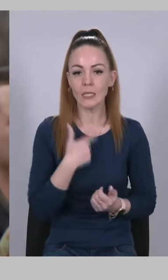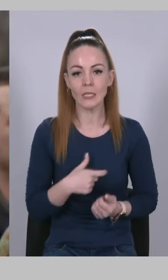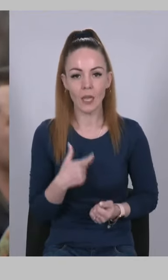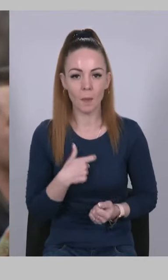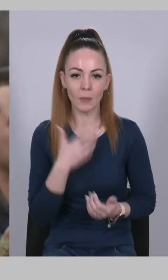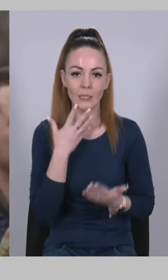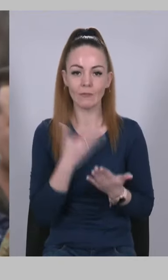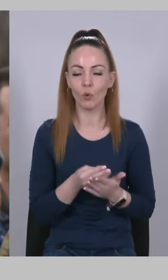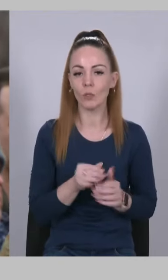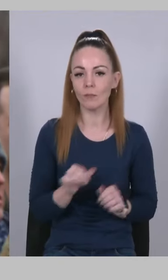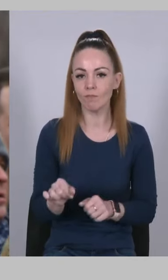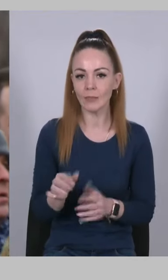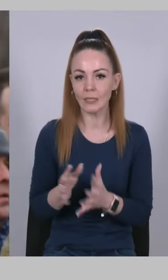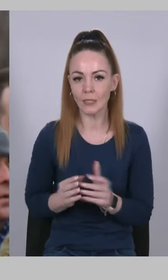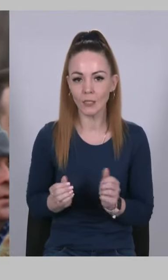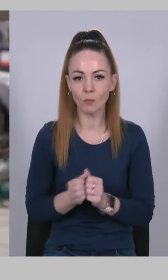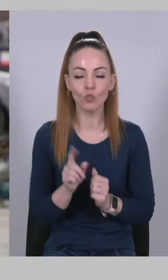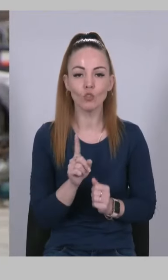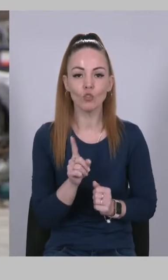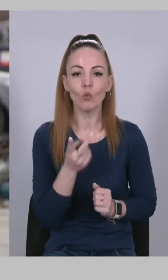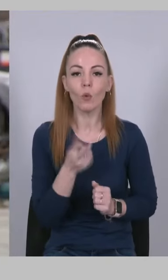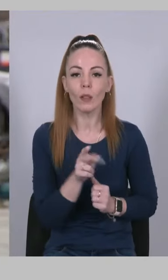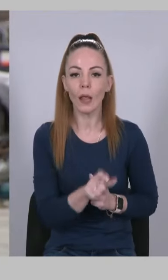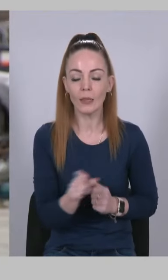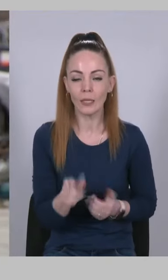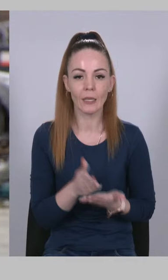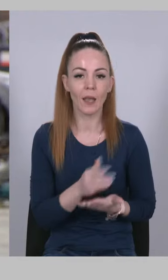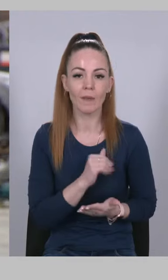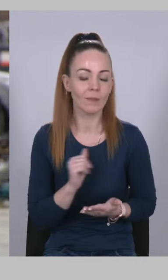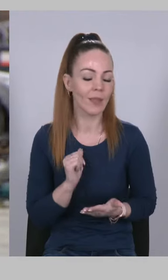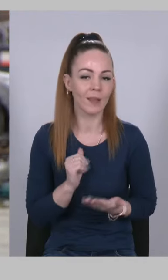свої сім'ї, за те, що для них є найдорожчим.